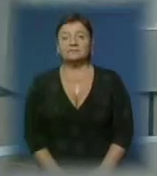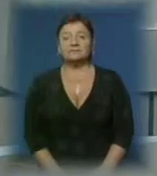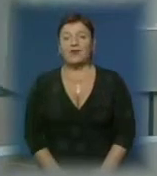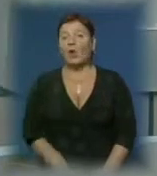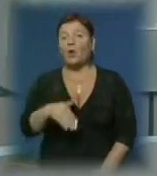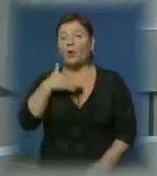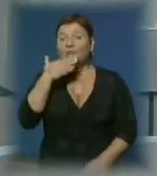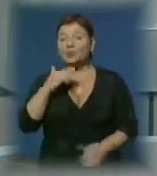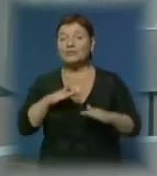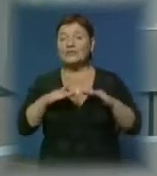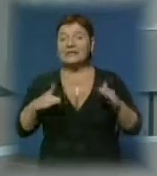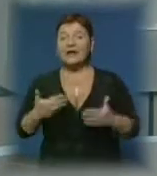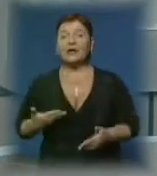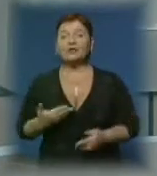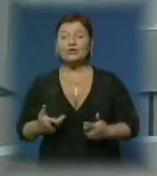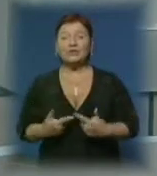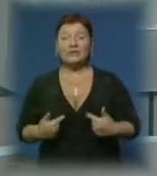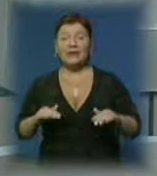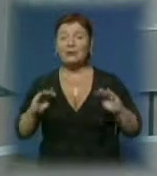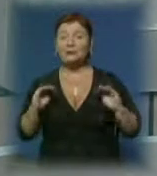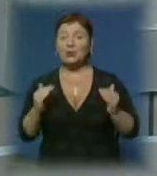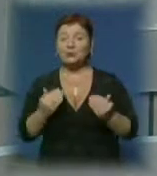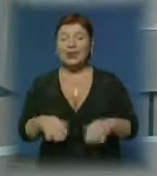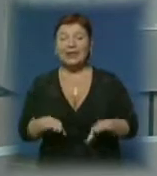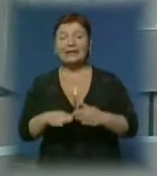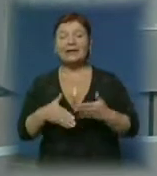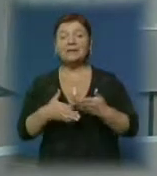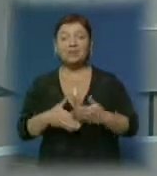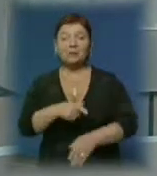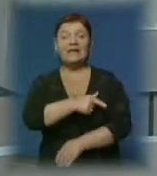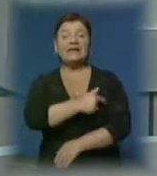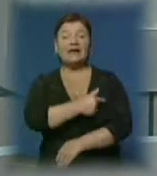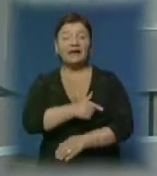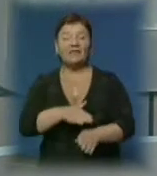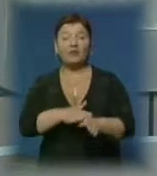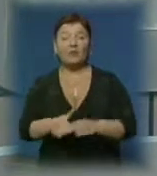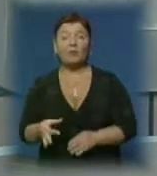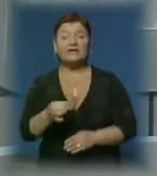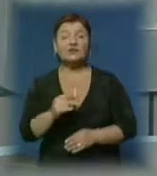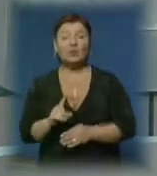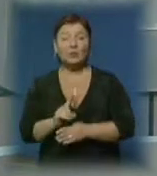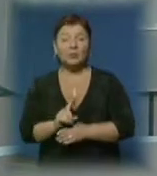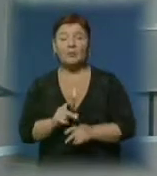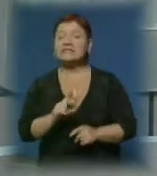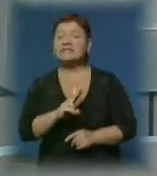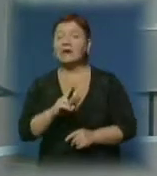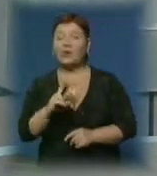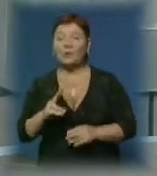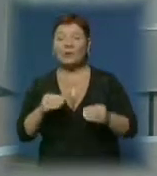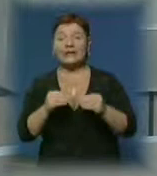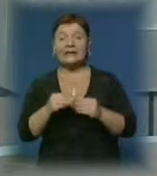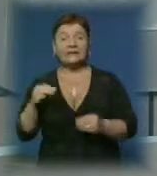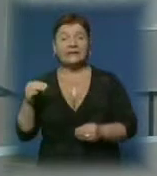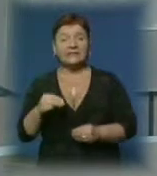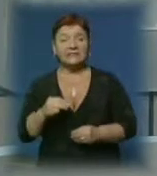Ужгородське дитяче хірургічне відділення скорочують. Таким чином лікарні хочуть виконати обласну норму, згідно з якою на 10 тисяч